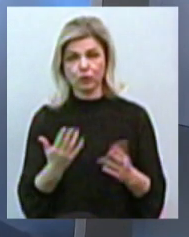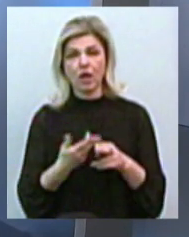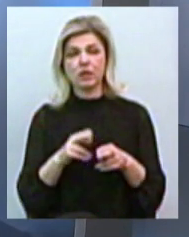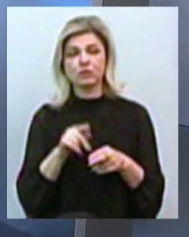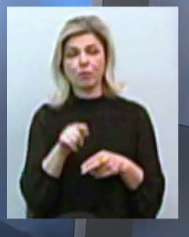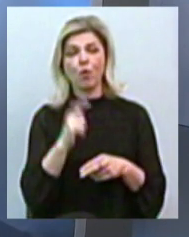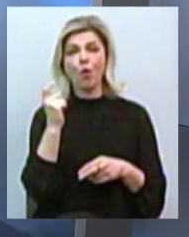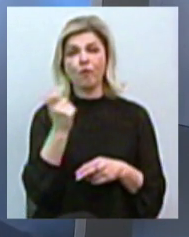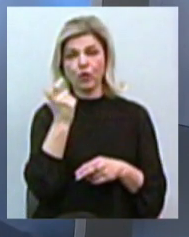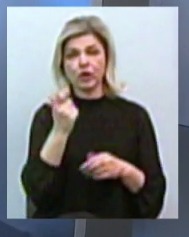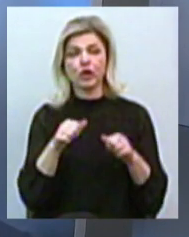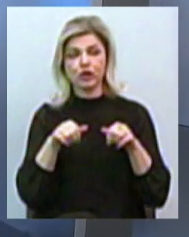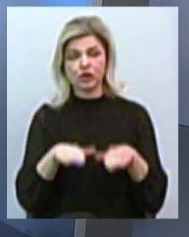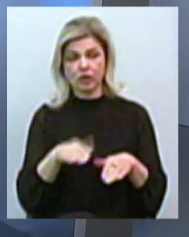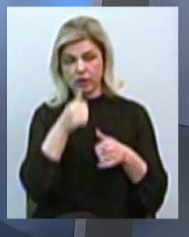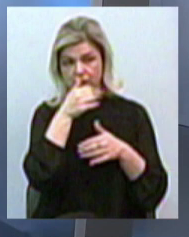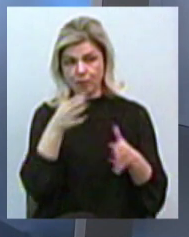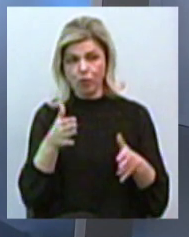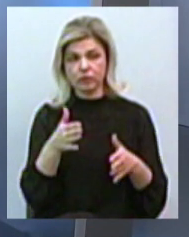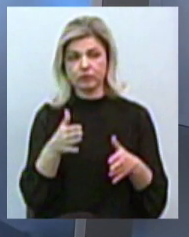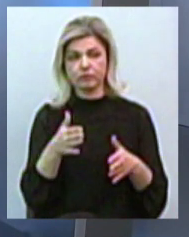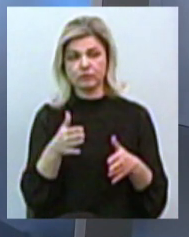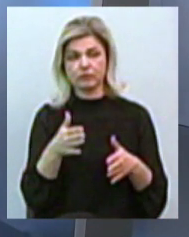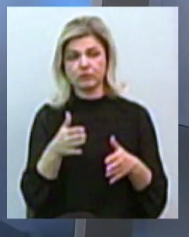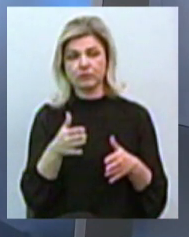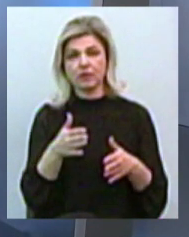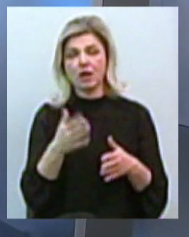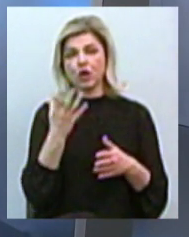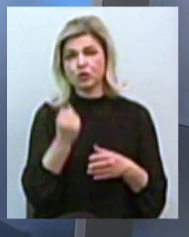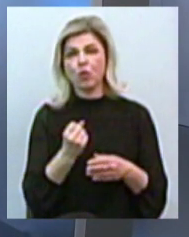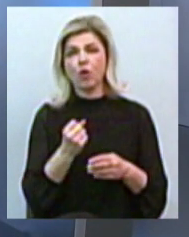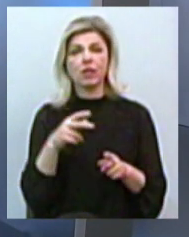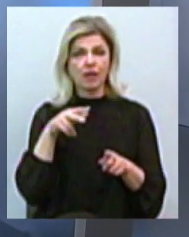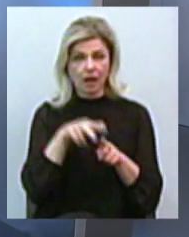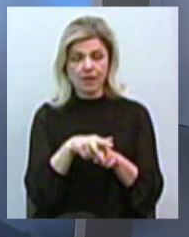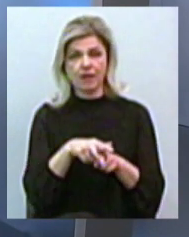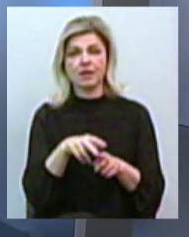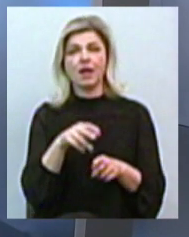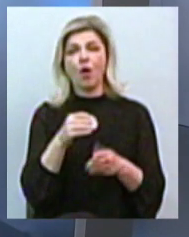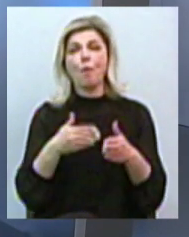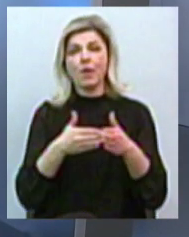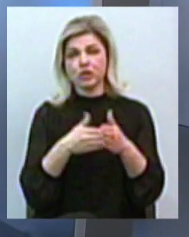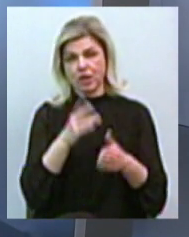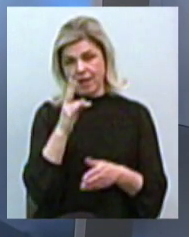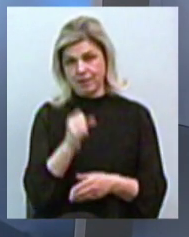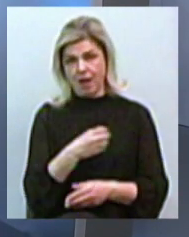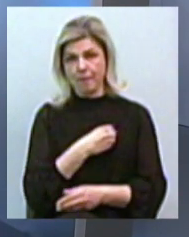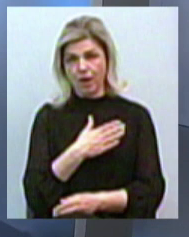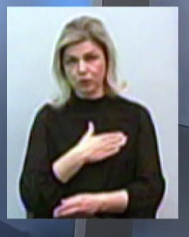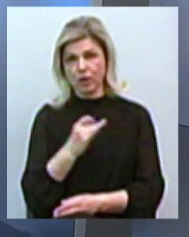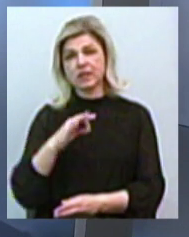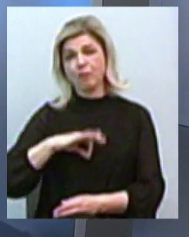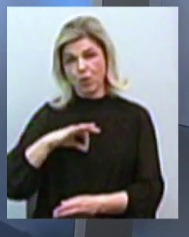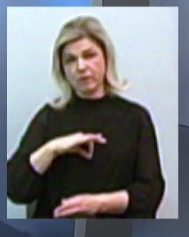господарському рішенню не змогли накласти якісь обмеження на майно і використали для цього в тому числі